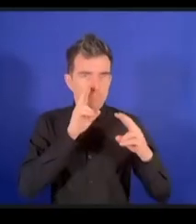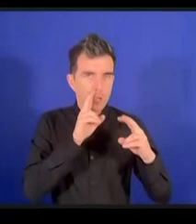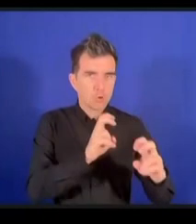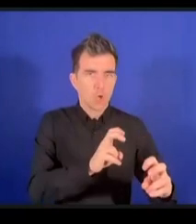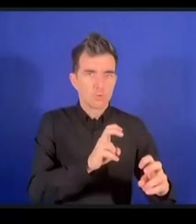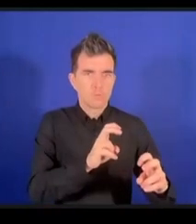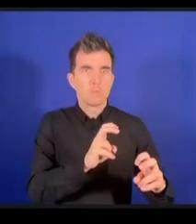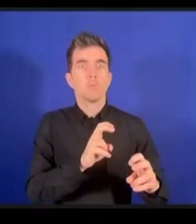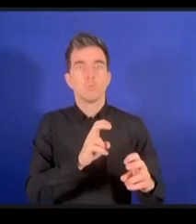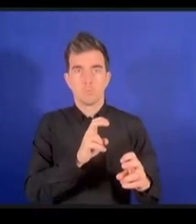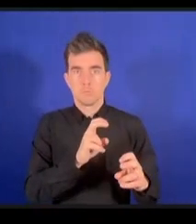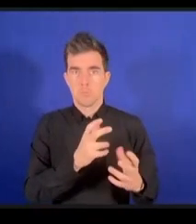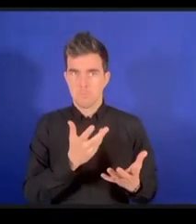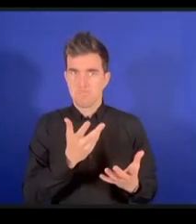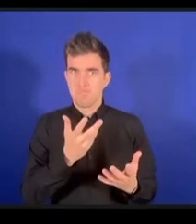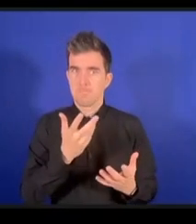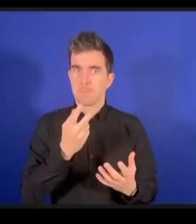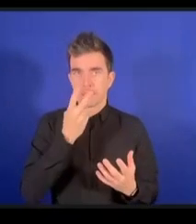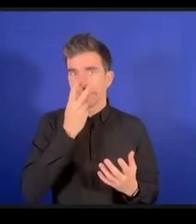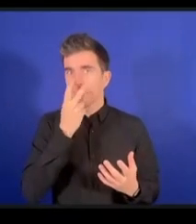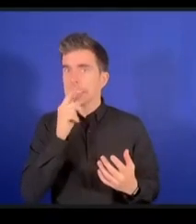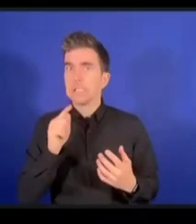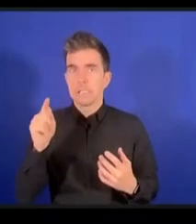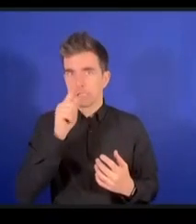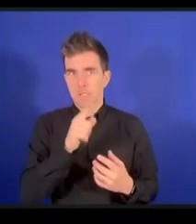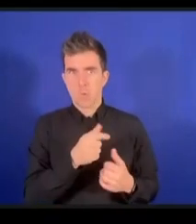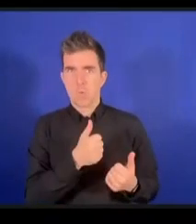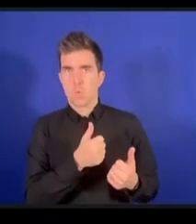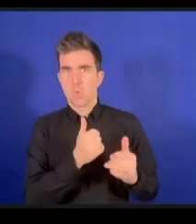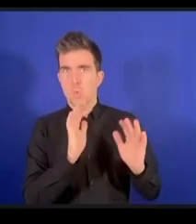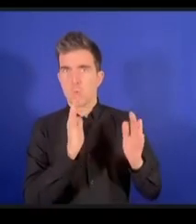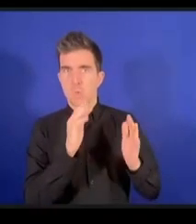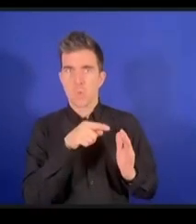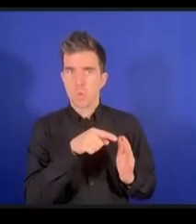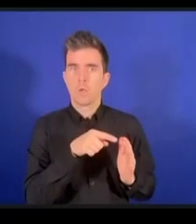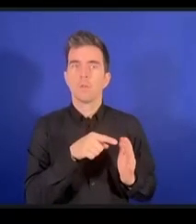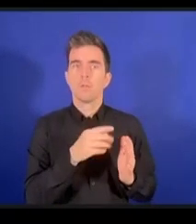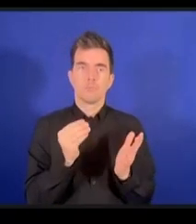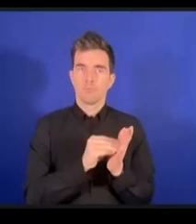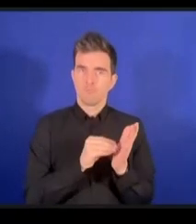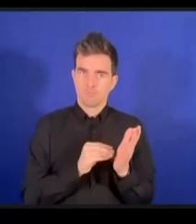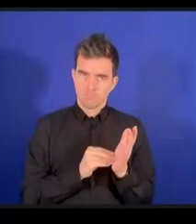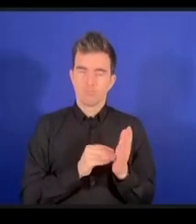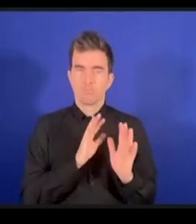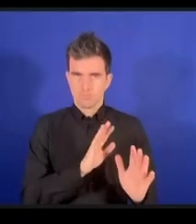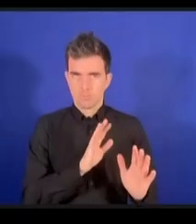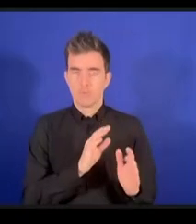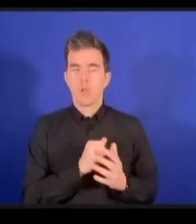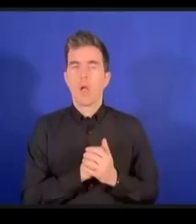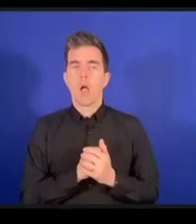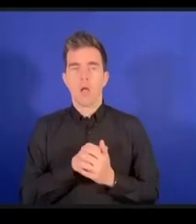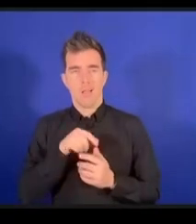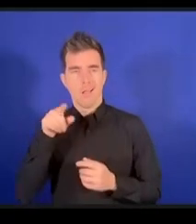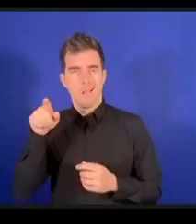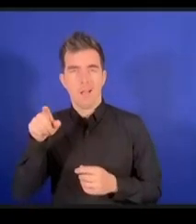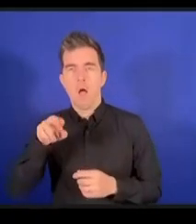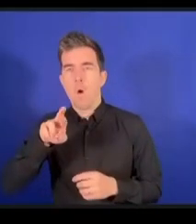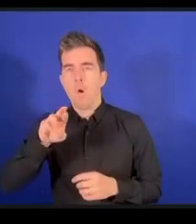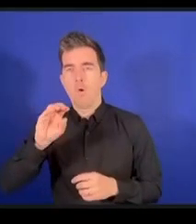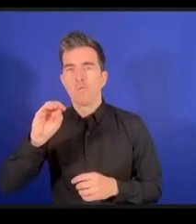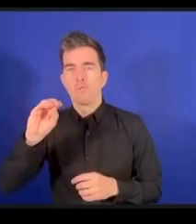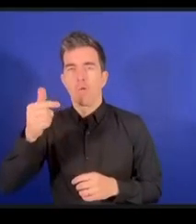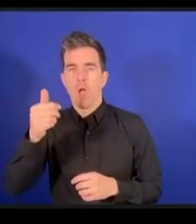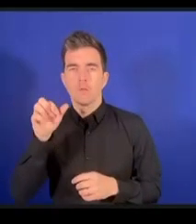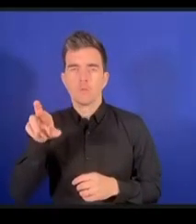dans le rapport qui a déjà été distribué et d'autres coalitions dynamiques